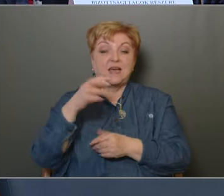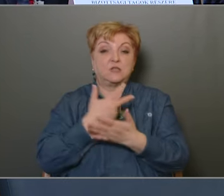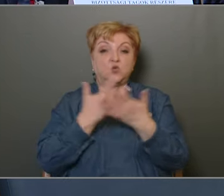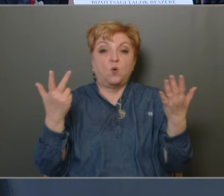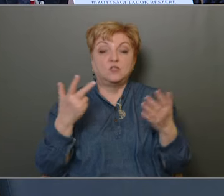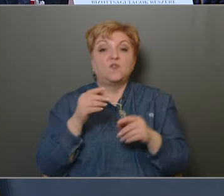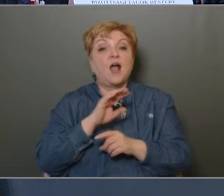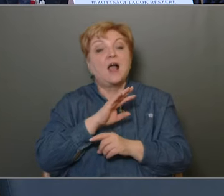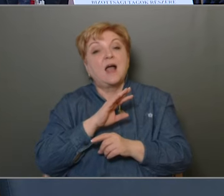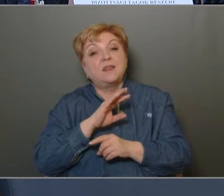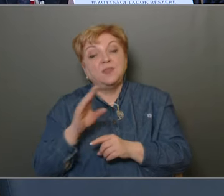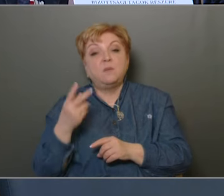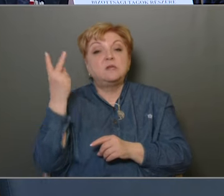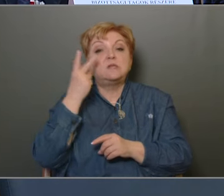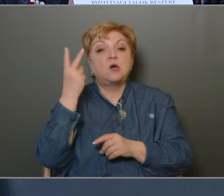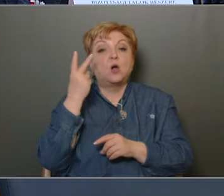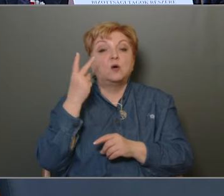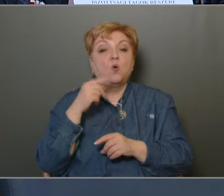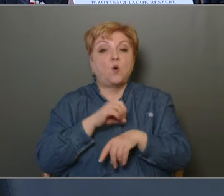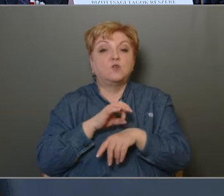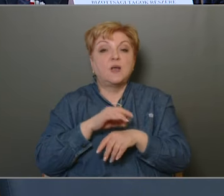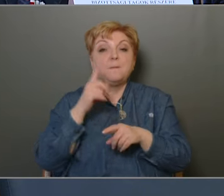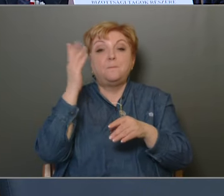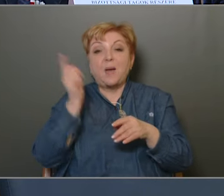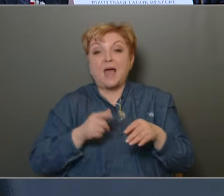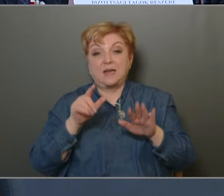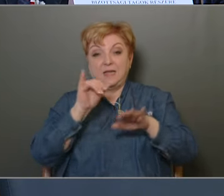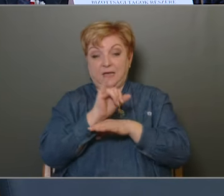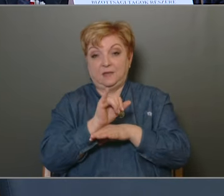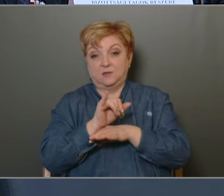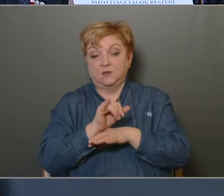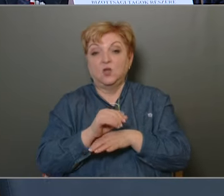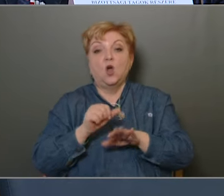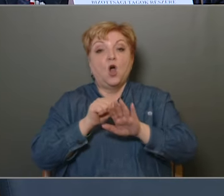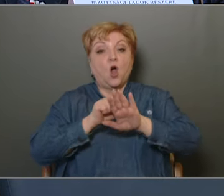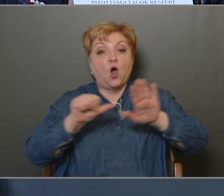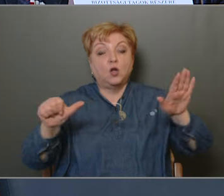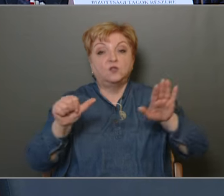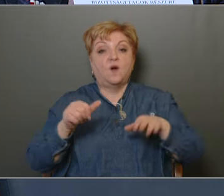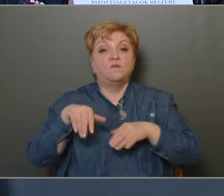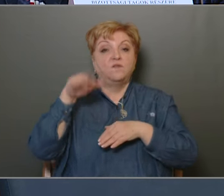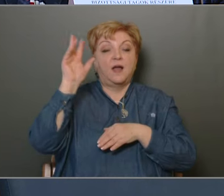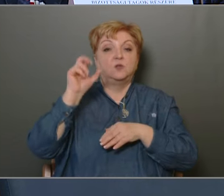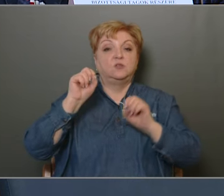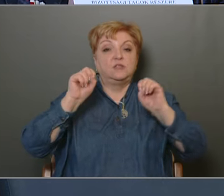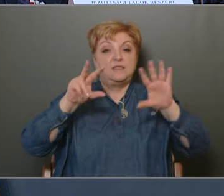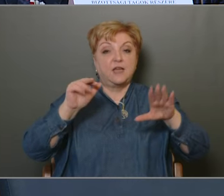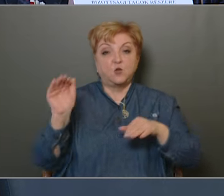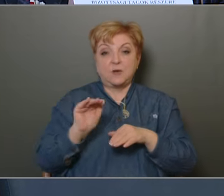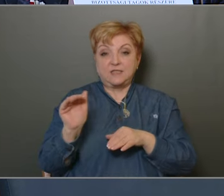szakorvosi óra per hét kapacitással rendelkeztünk. 60 felnőtt és 18 gyermekorvosi körzet működött.